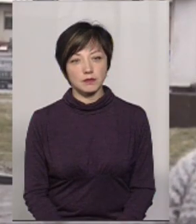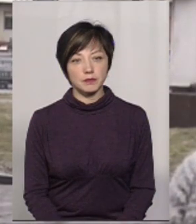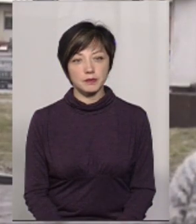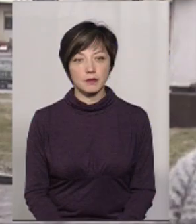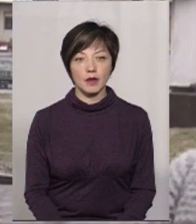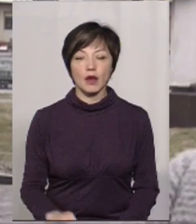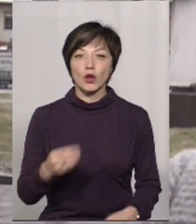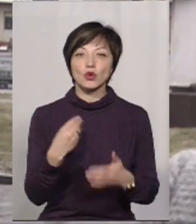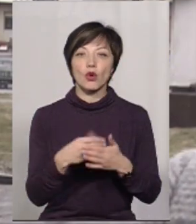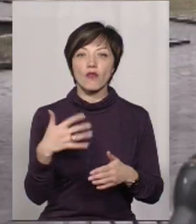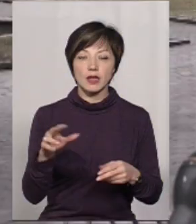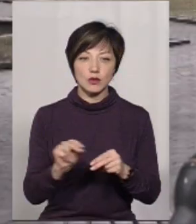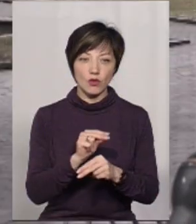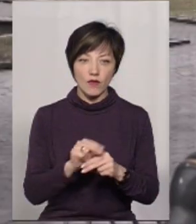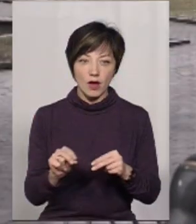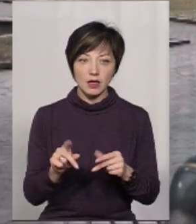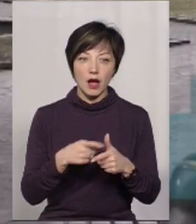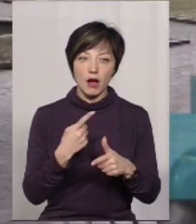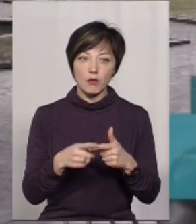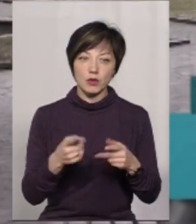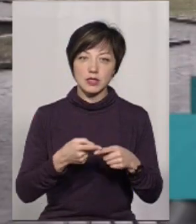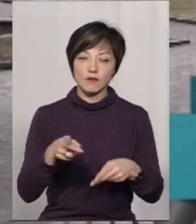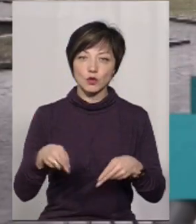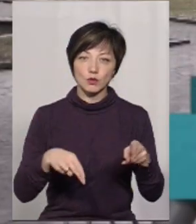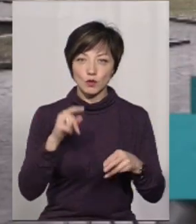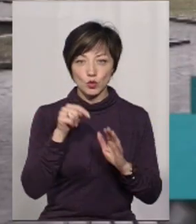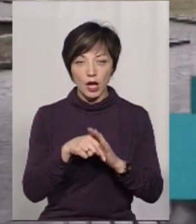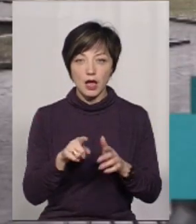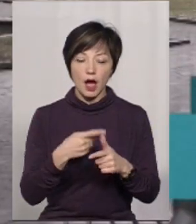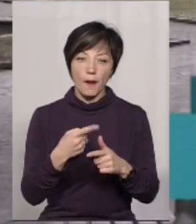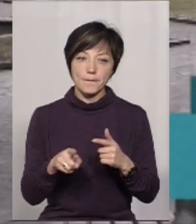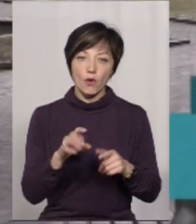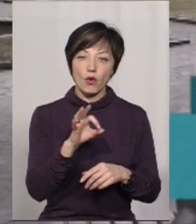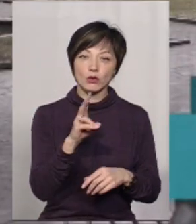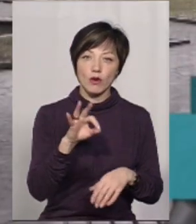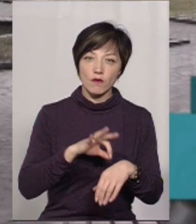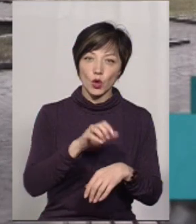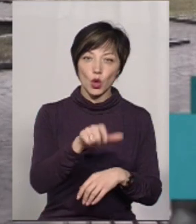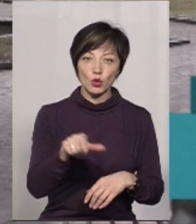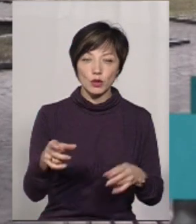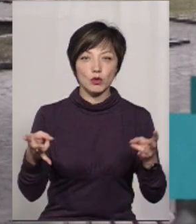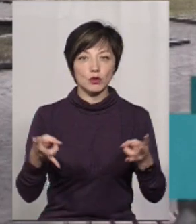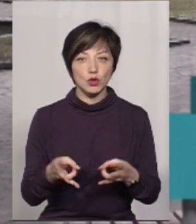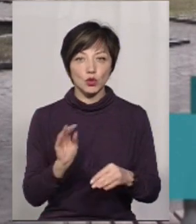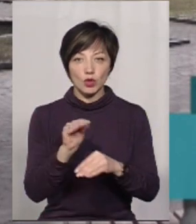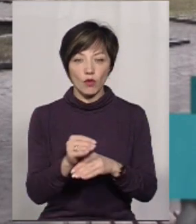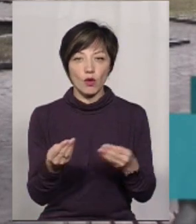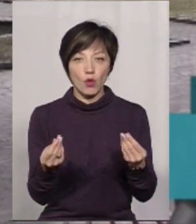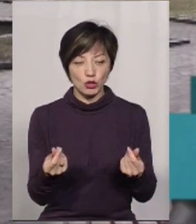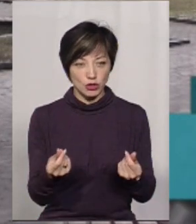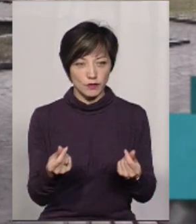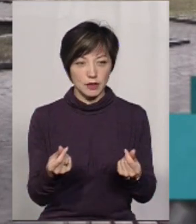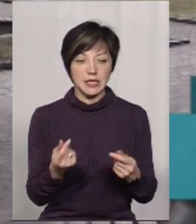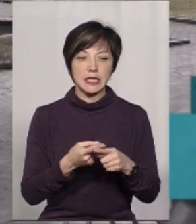Щодо дороговартісного лікування, або це є операційне втручання, або це онкохворі люди, які потребують додаткових коштів.